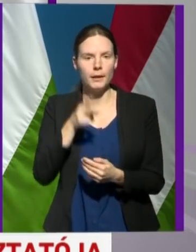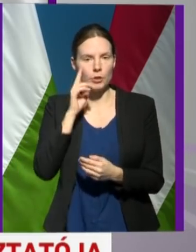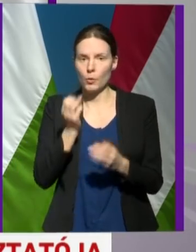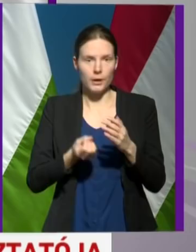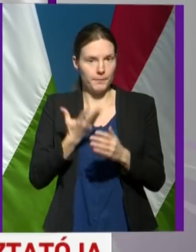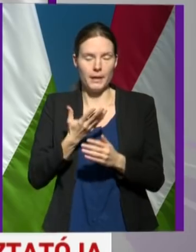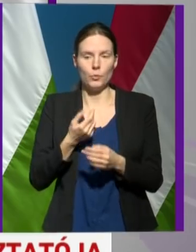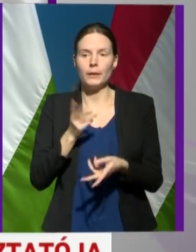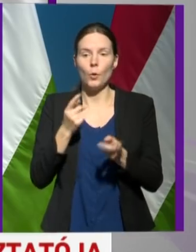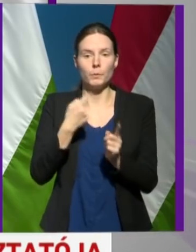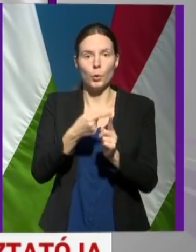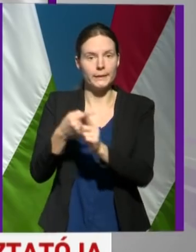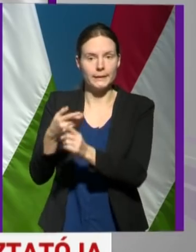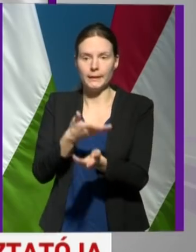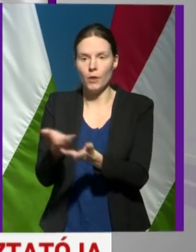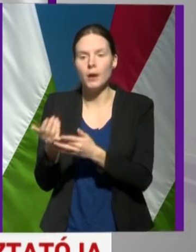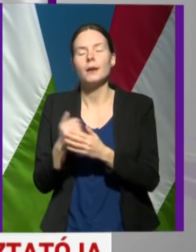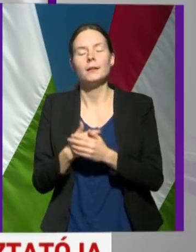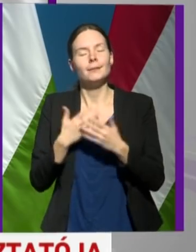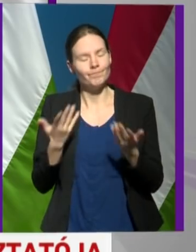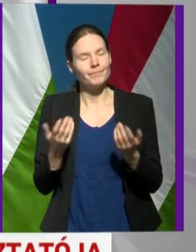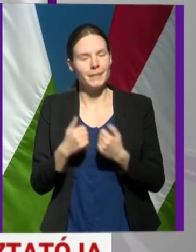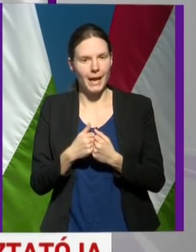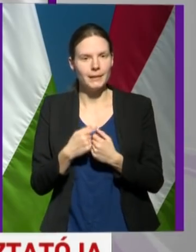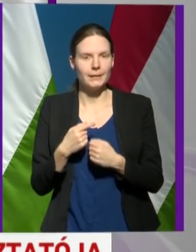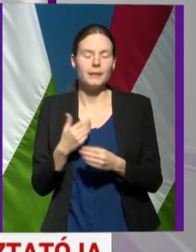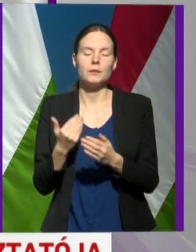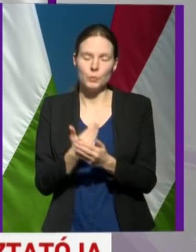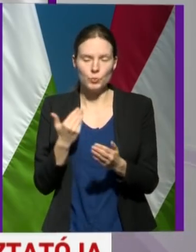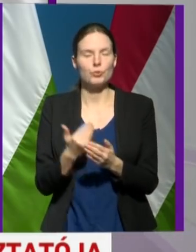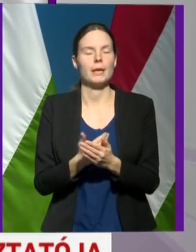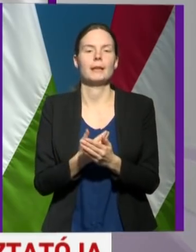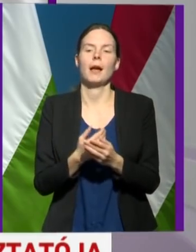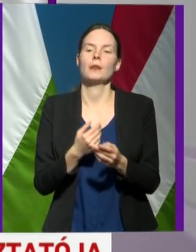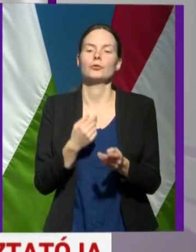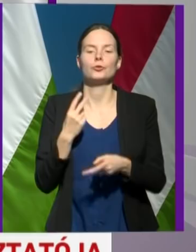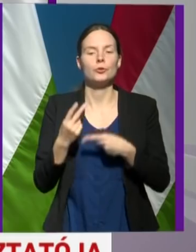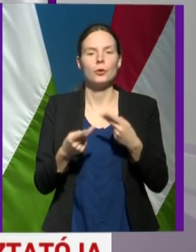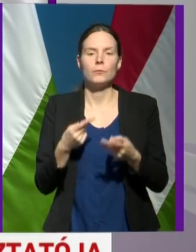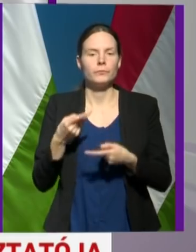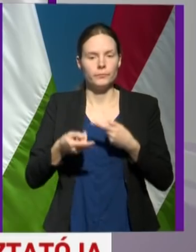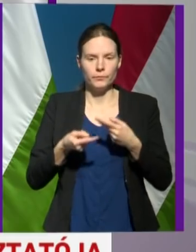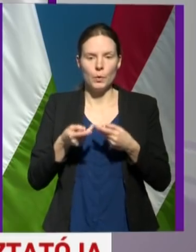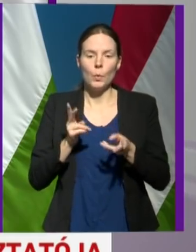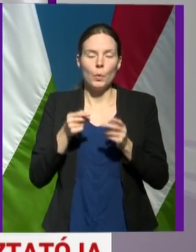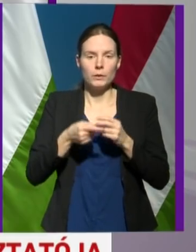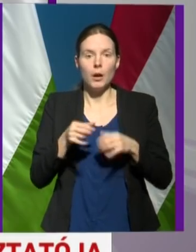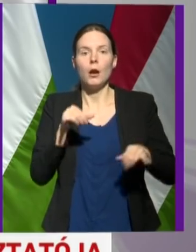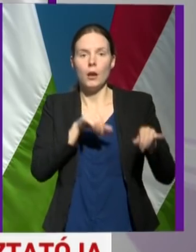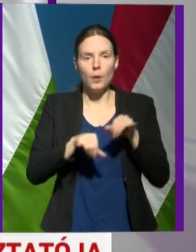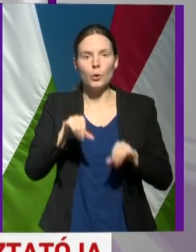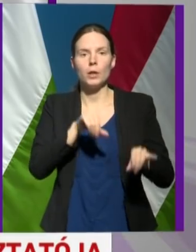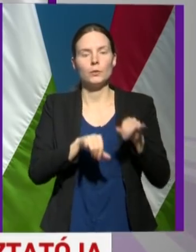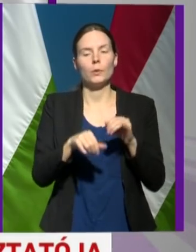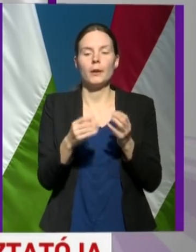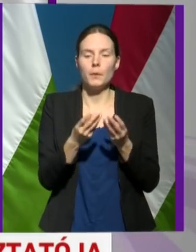az ő pozitivitásuk. Úgyhogy ez feltétlenül szükséges, hogy azt a laboratóriumi módszert kövessük